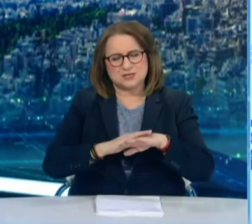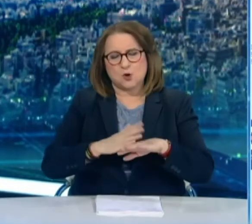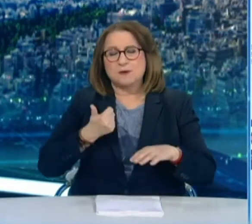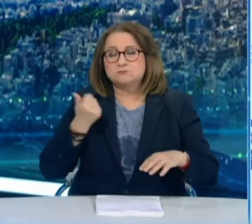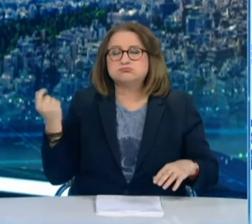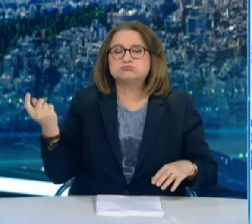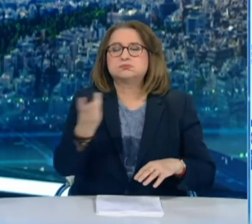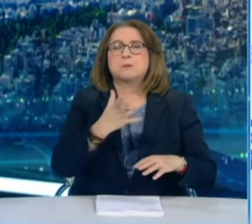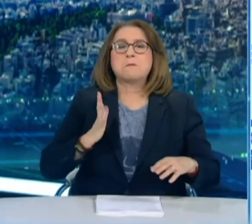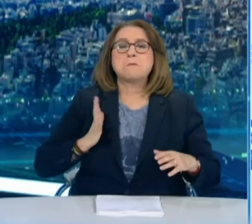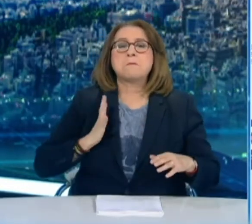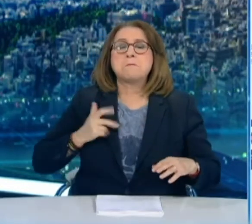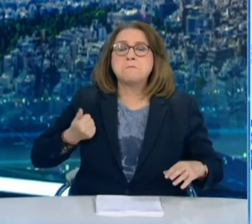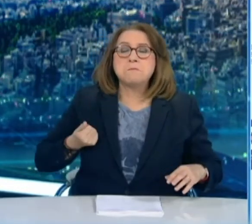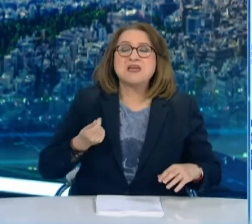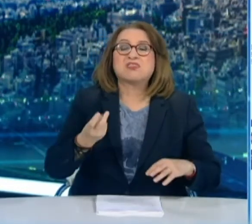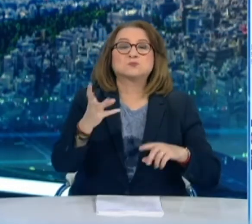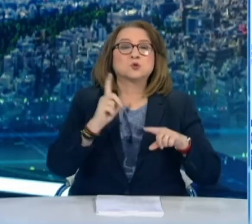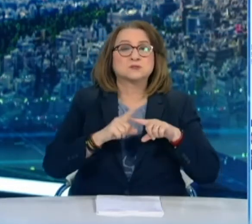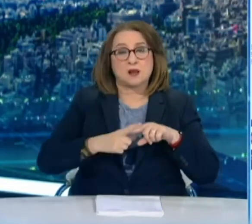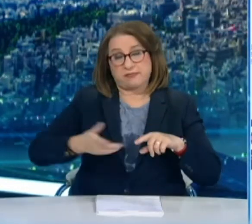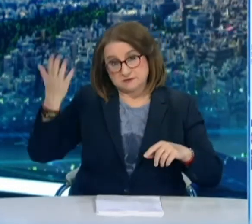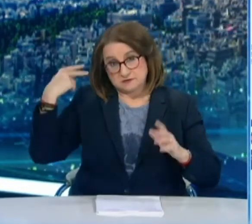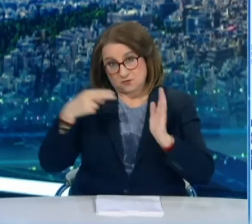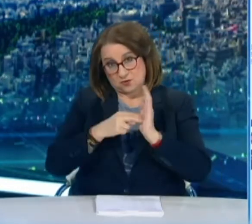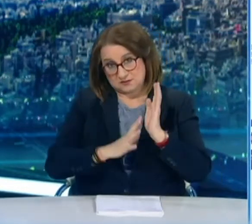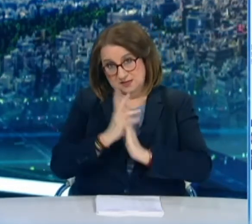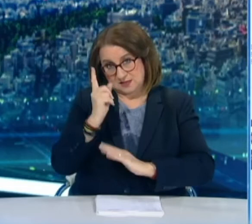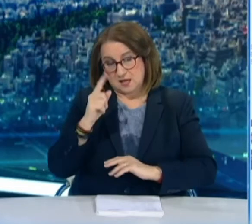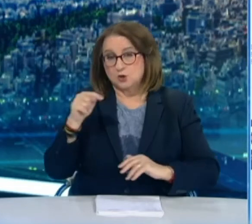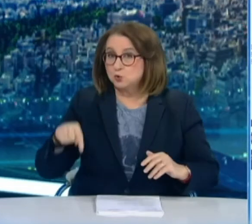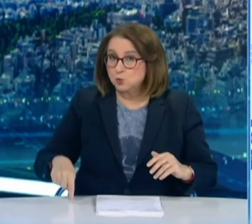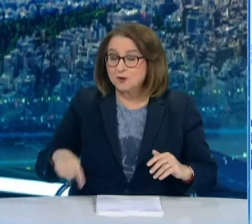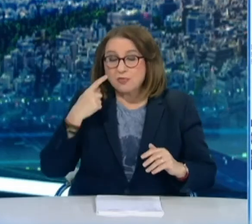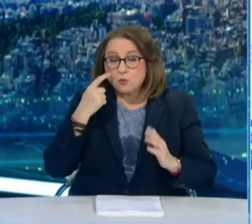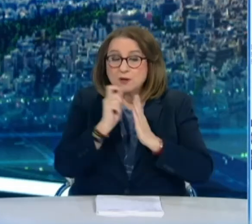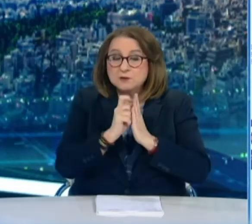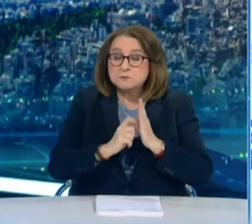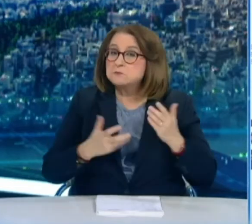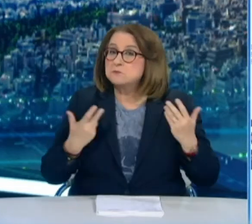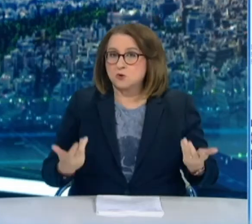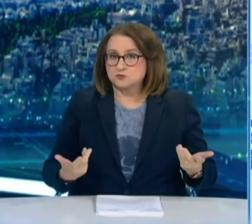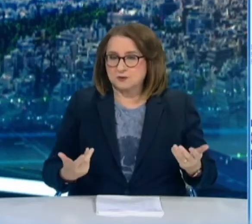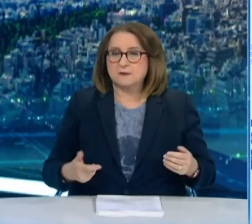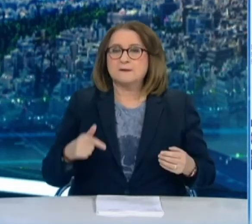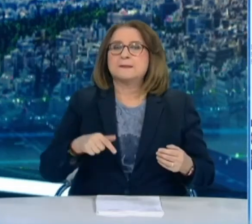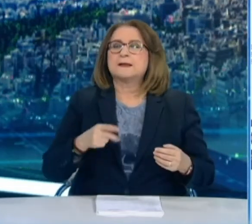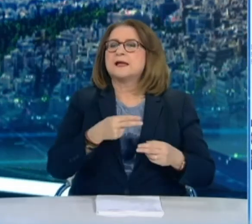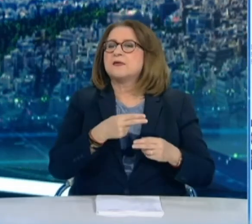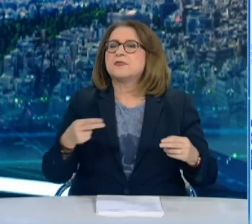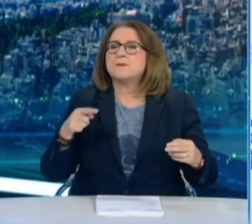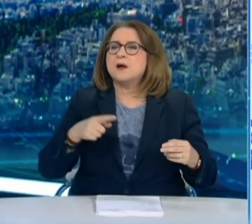υπάρχει δέσμευση του Προγράμματος Ελευθερία και της Ελληνικής Κυβέρνησης σε ό,τι έχει να κάνει με τους συμπολίτες μας που είναι